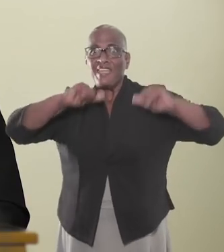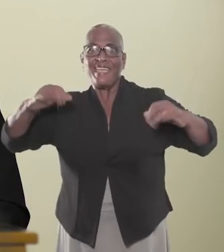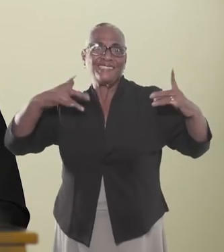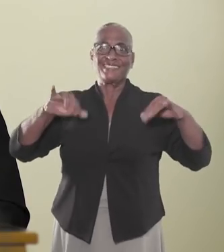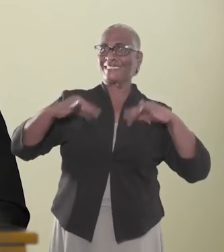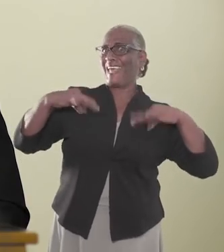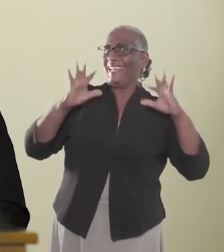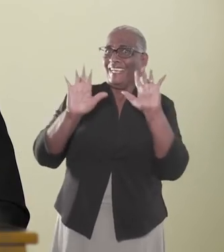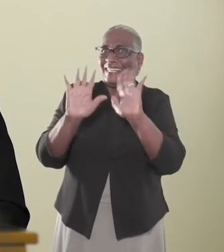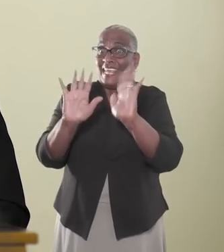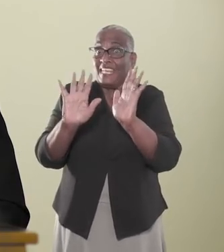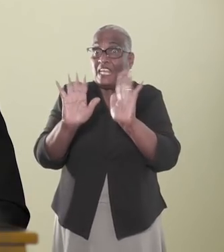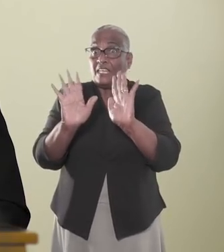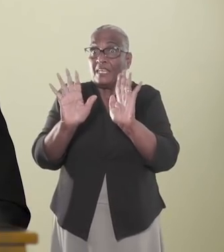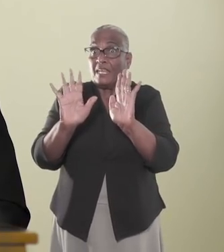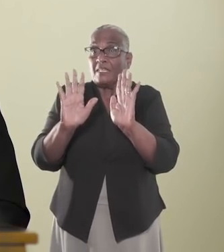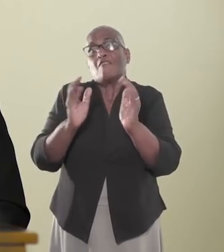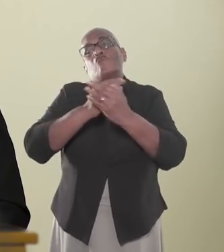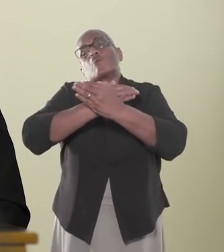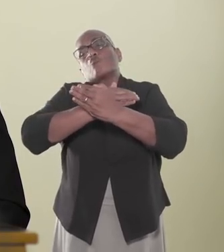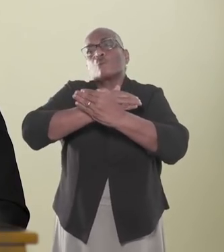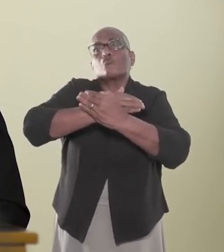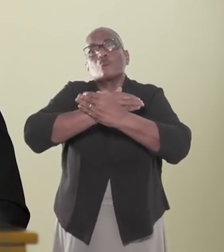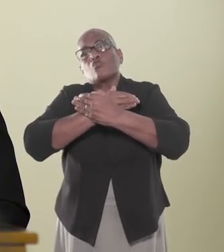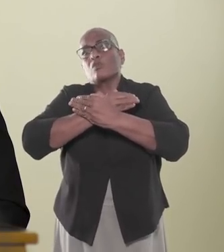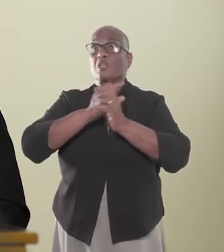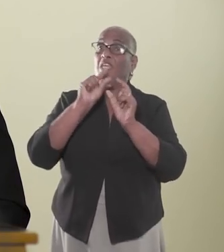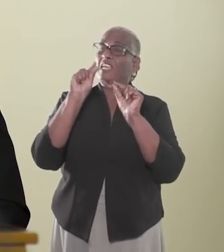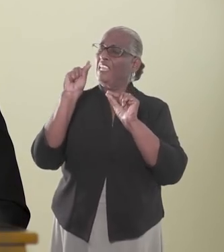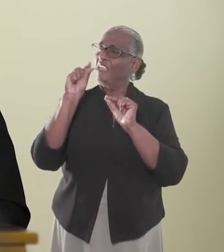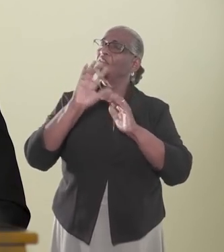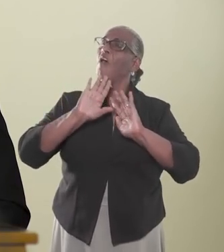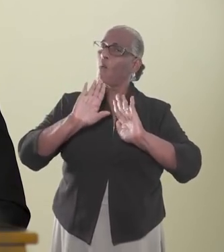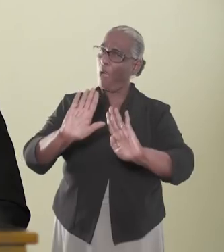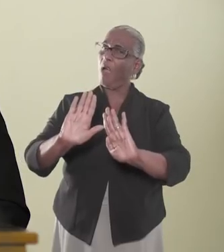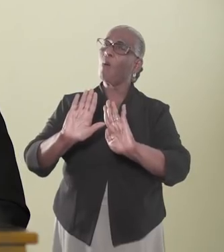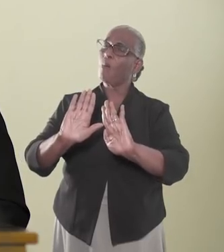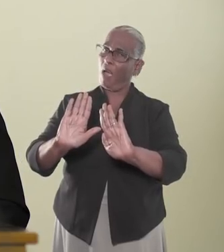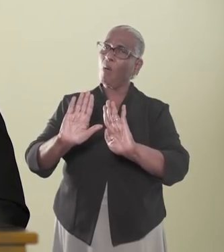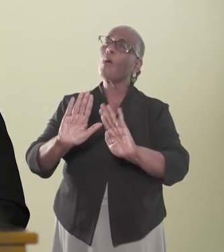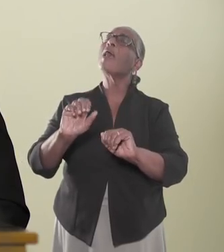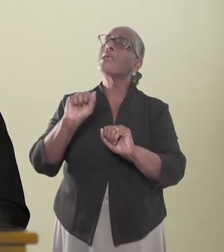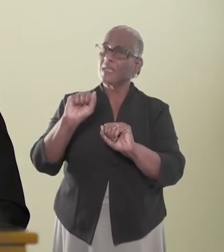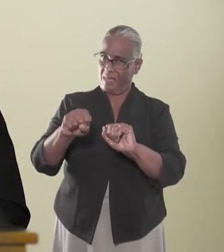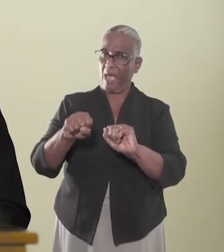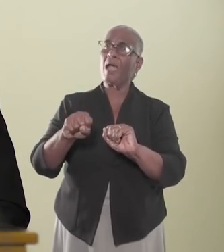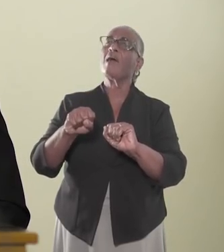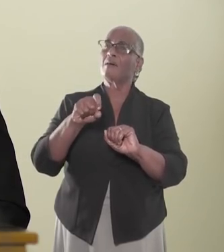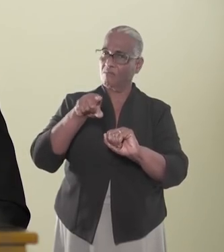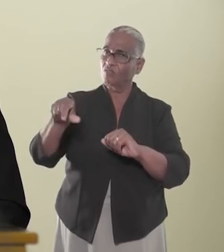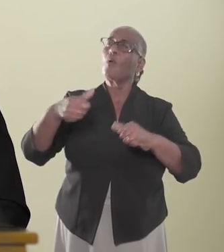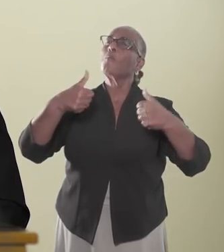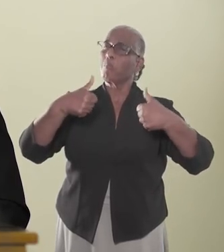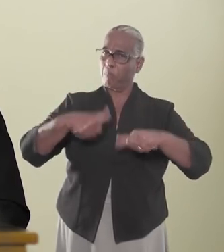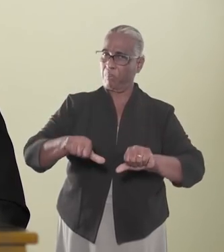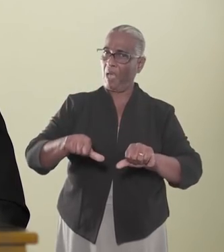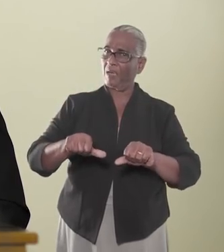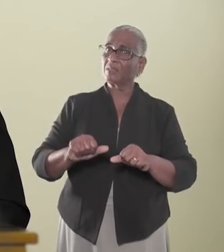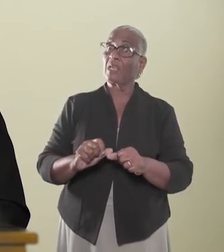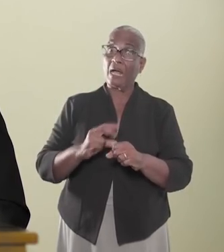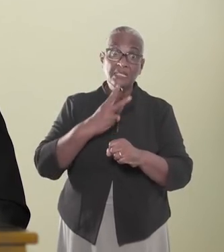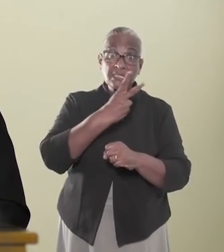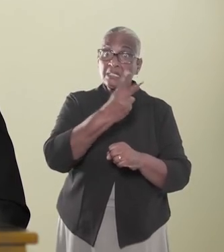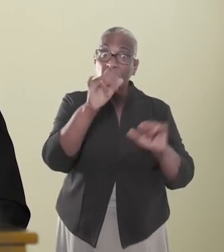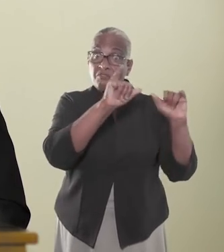kunnen nog niet uitbundig feesten. Nee, die warme brassas zullen nog even moeten uitblijven. Ja, het is uw